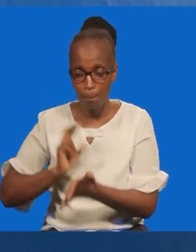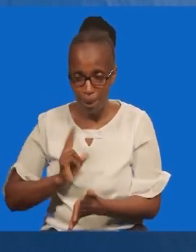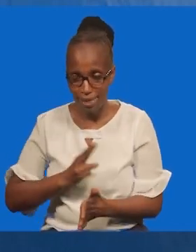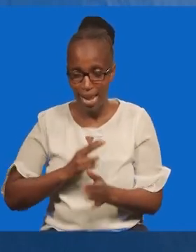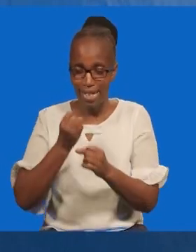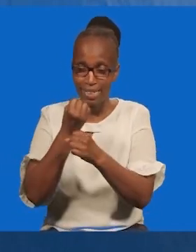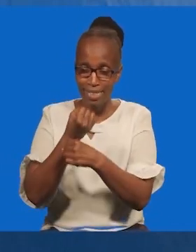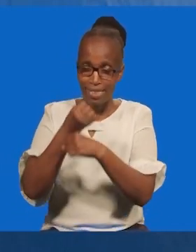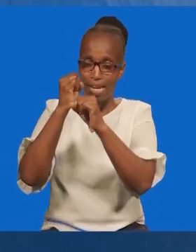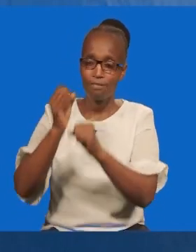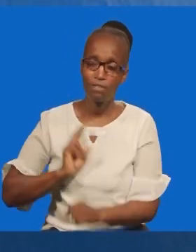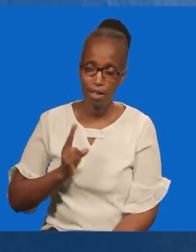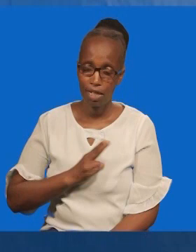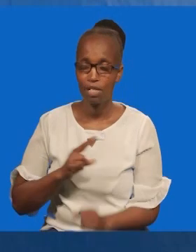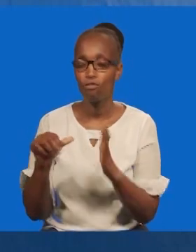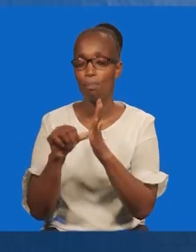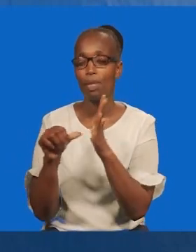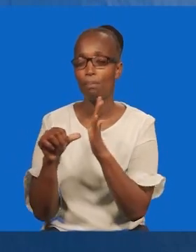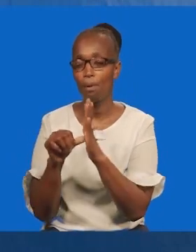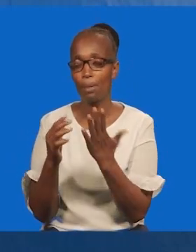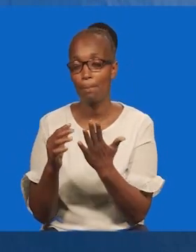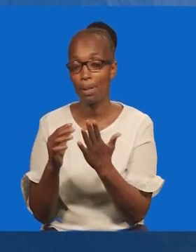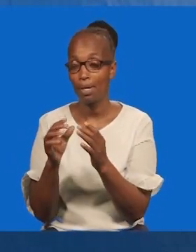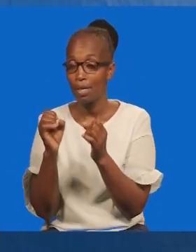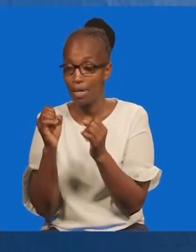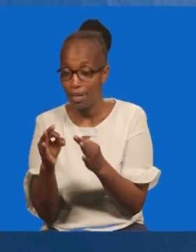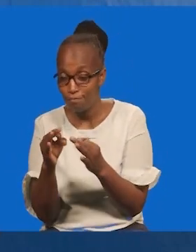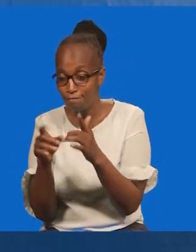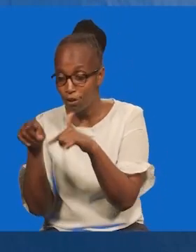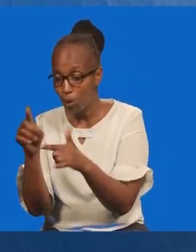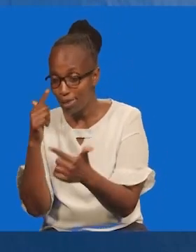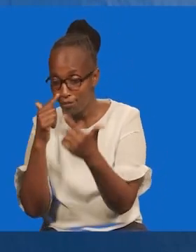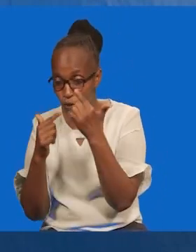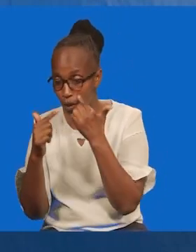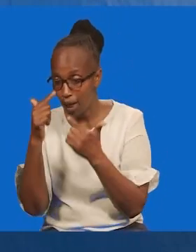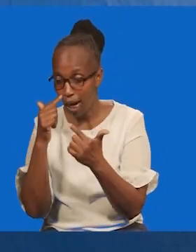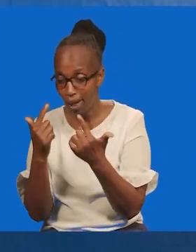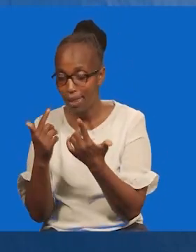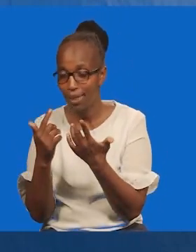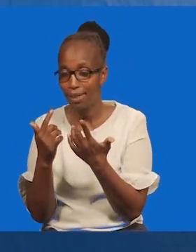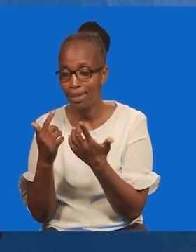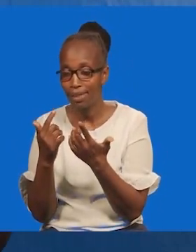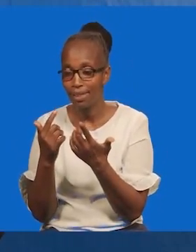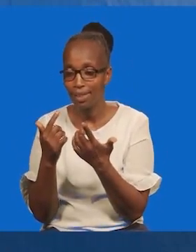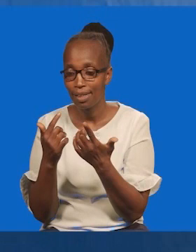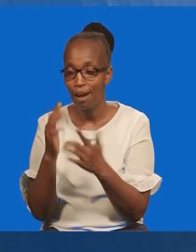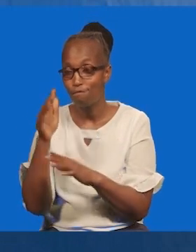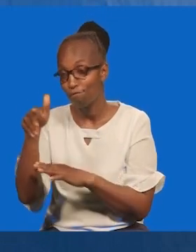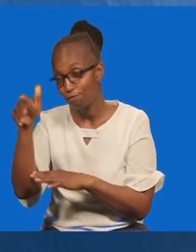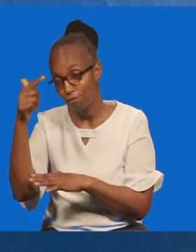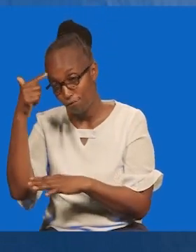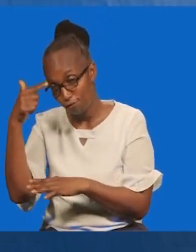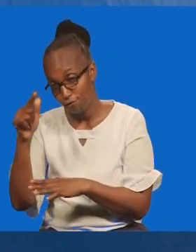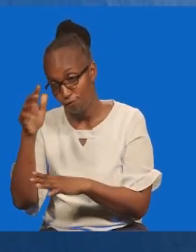ututuzaindia na kutuokoa kutoka ile shida. Tunapo tumlilia. Tuaitaji